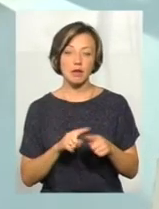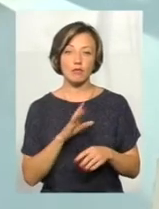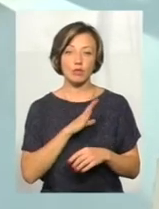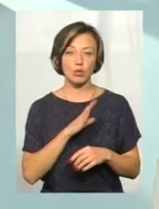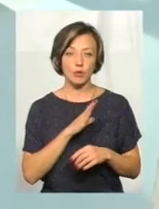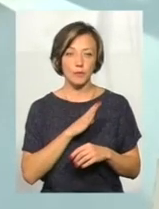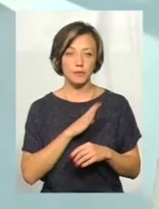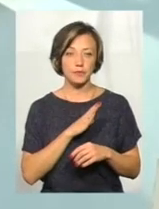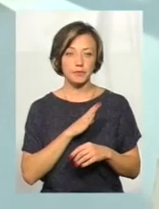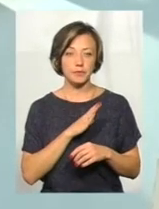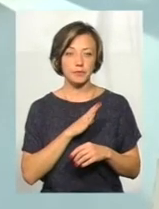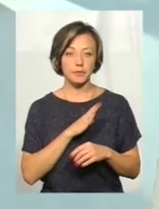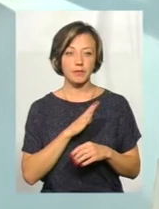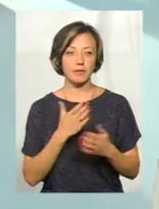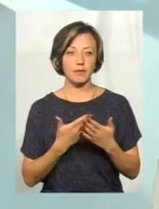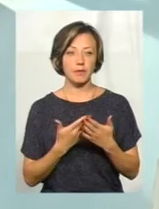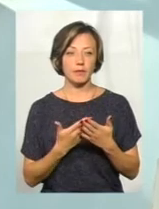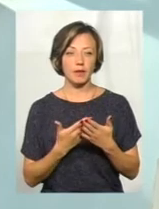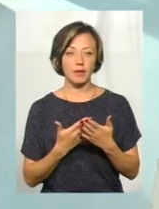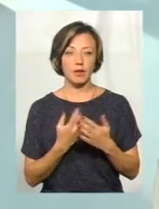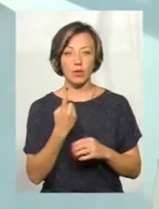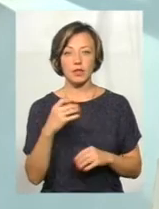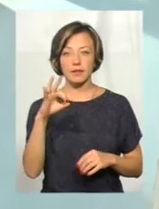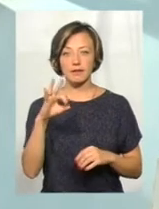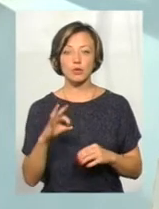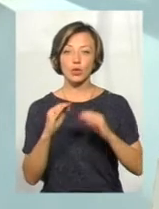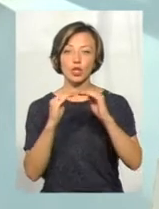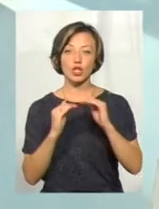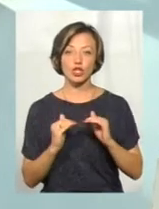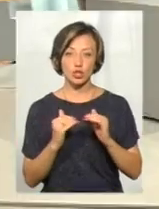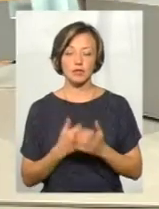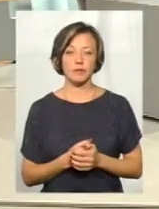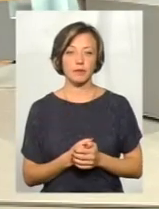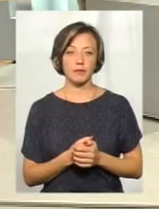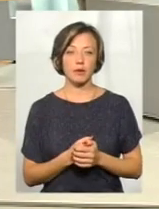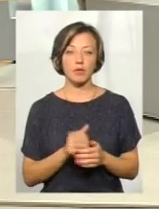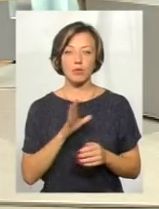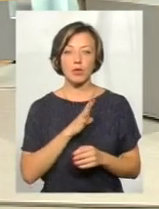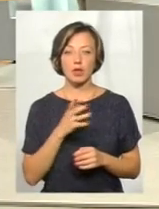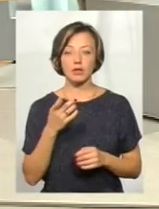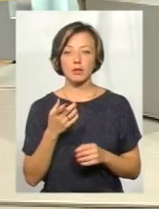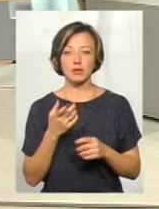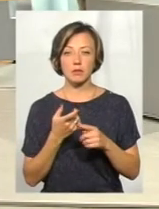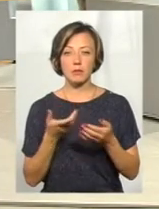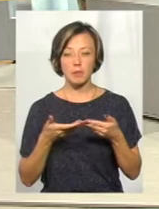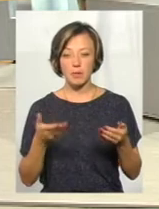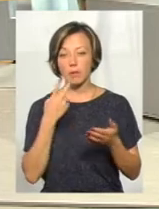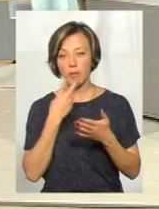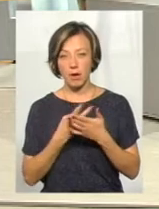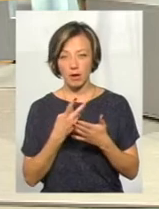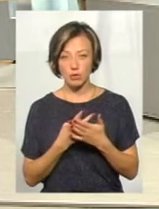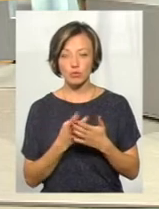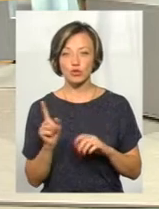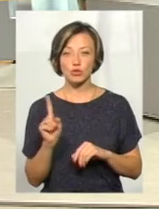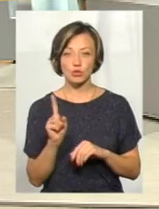ця цифра була на 1% нижча. Вартість була нижча. Тобто, ми вже бачимо,